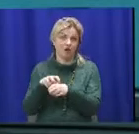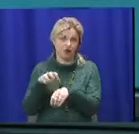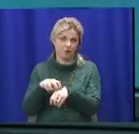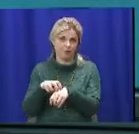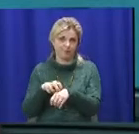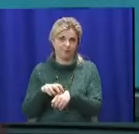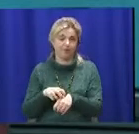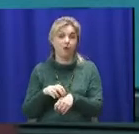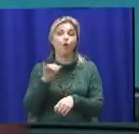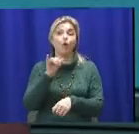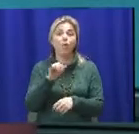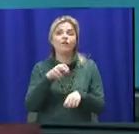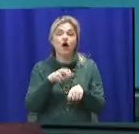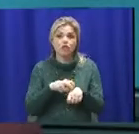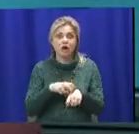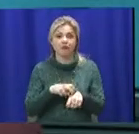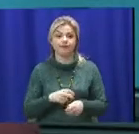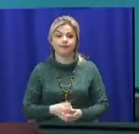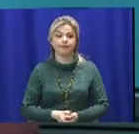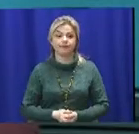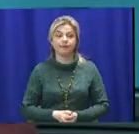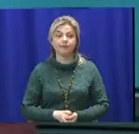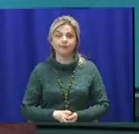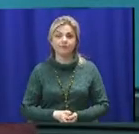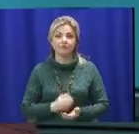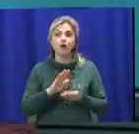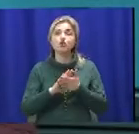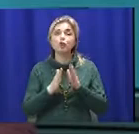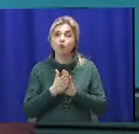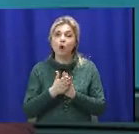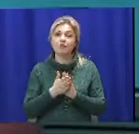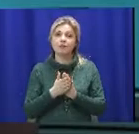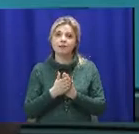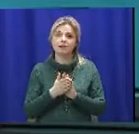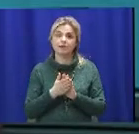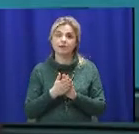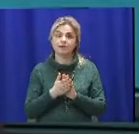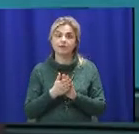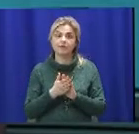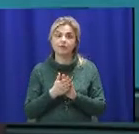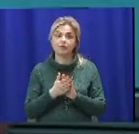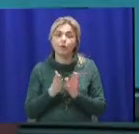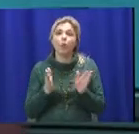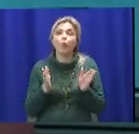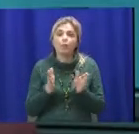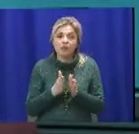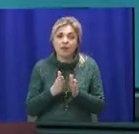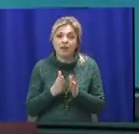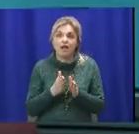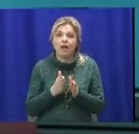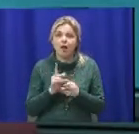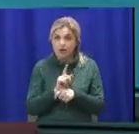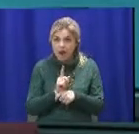этого. У врача в этом плане ситуация гораздо более, более узкие рамки. Он может